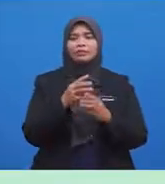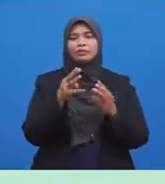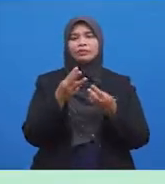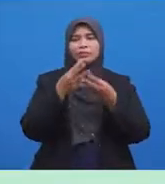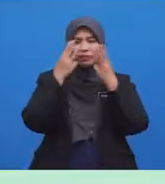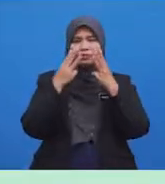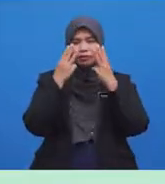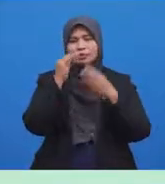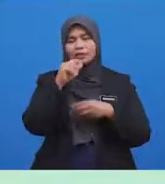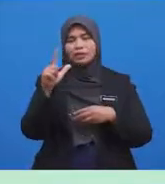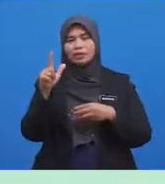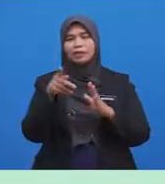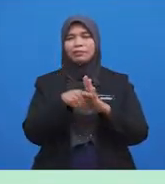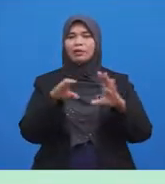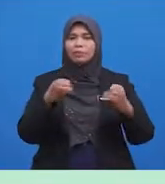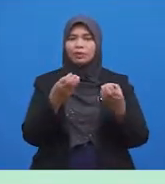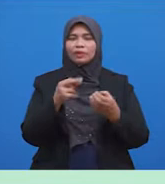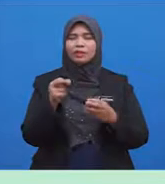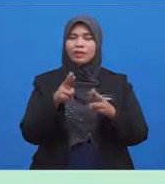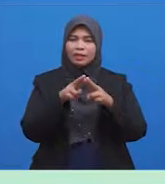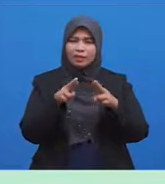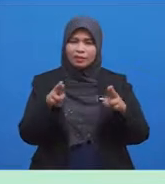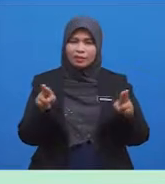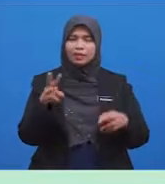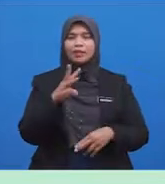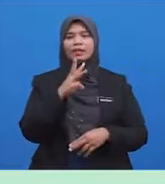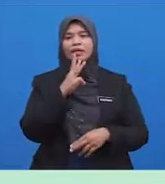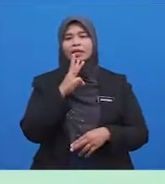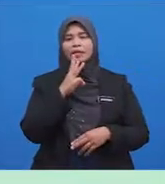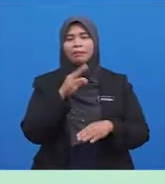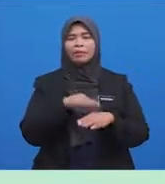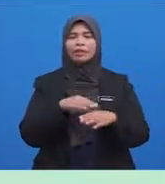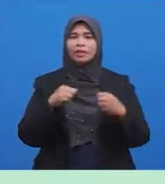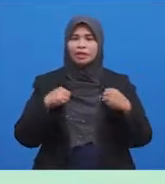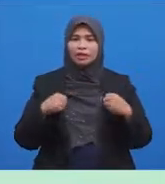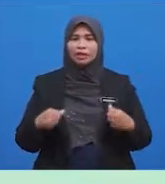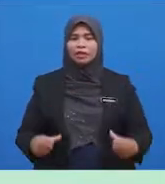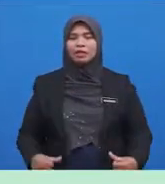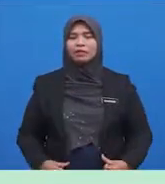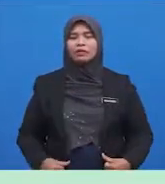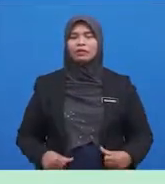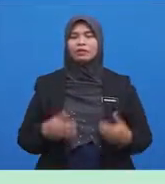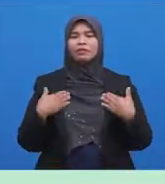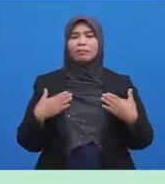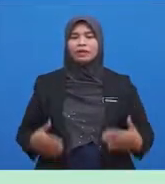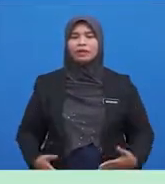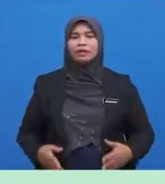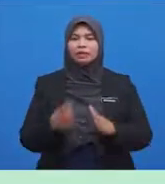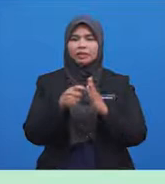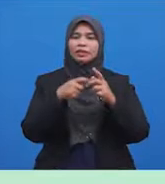ialah perbuatan meratakan air pada anggota badan tertentu